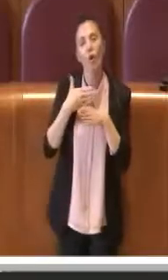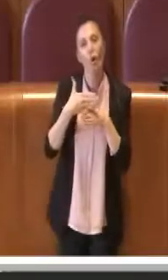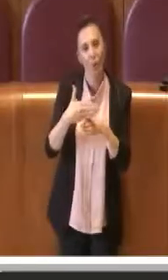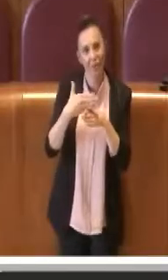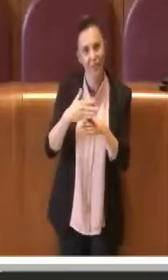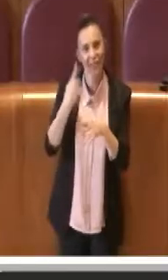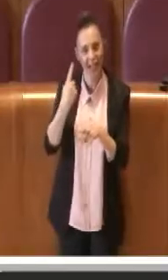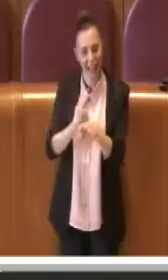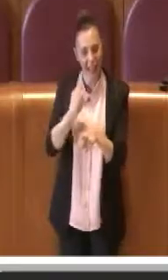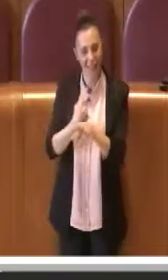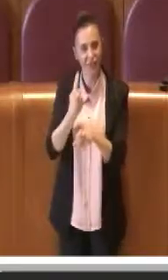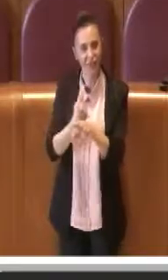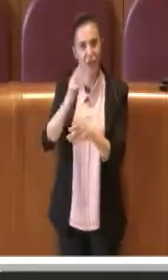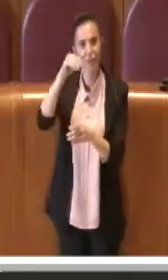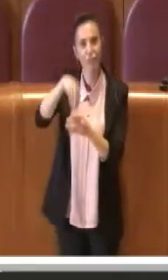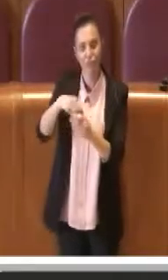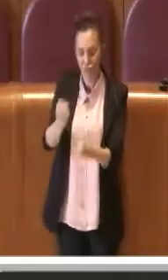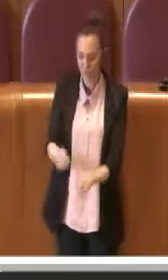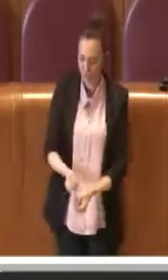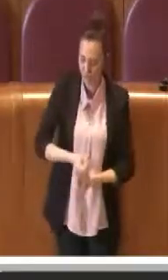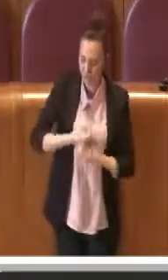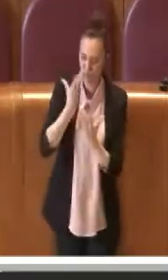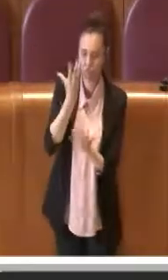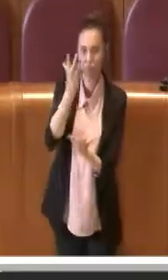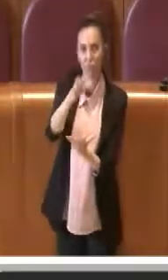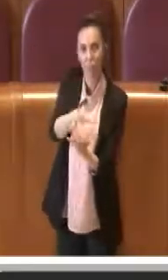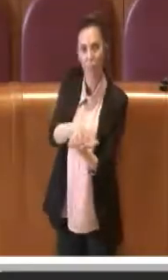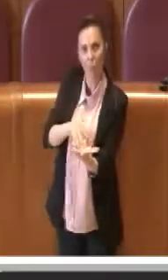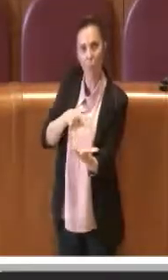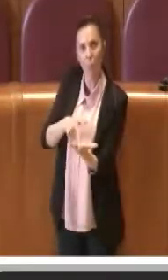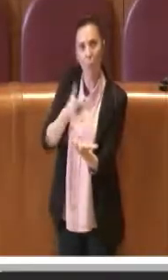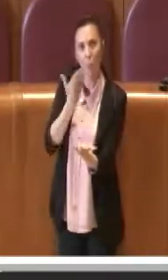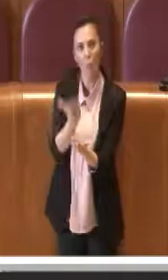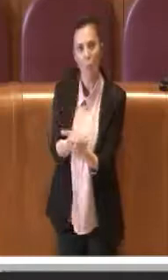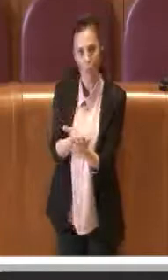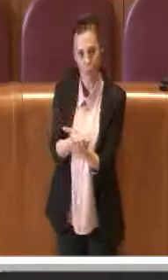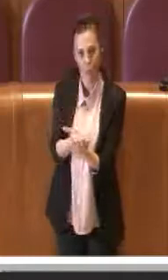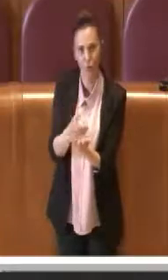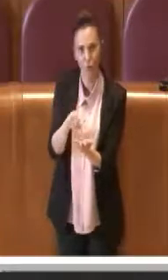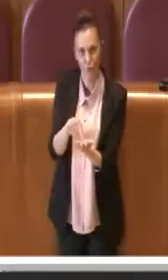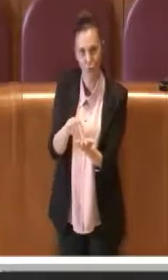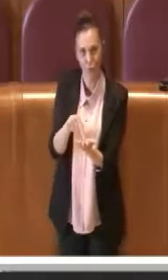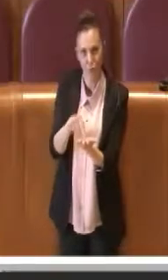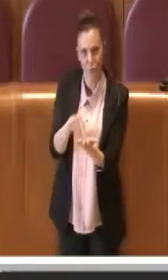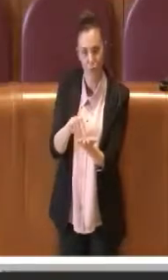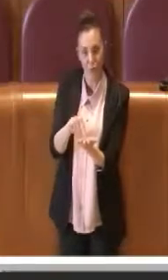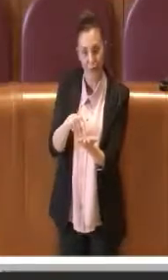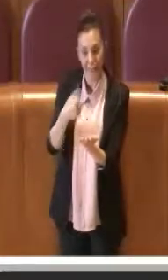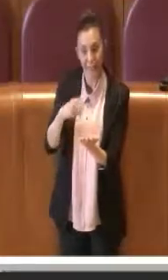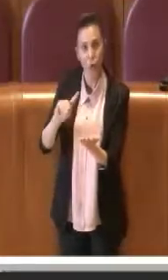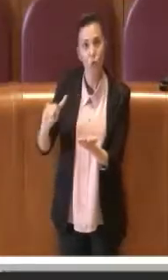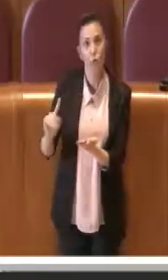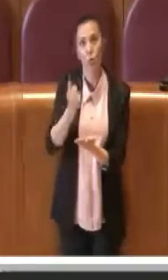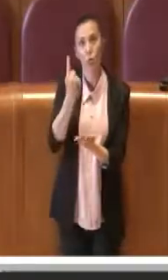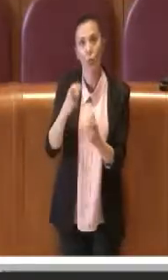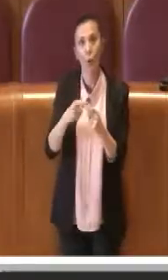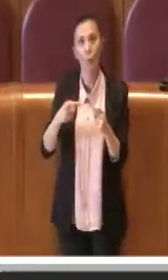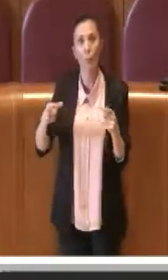poi nella mozione nel senso che questo questo punto super bonus è